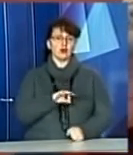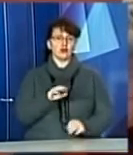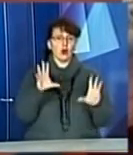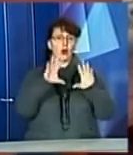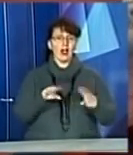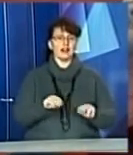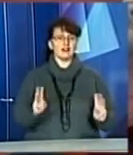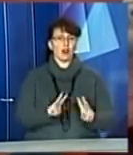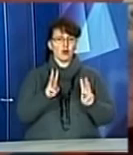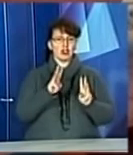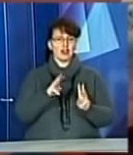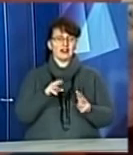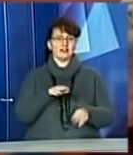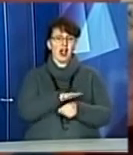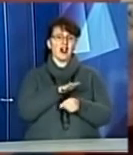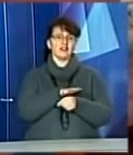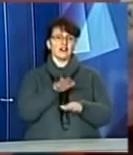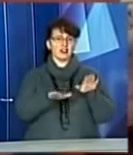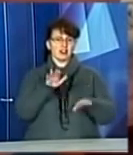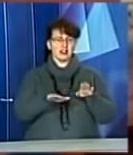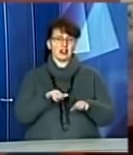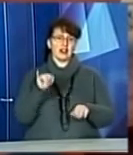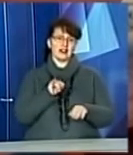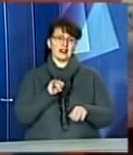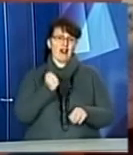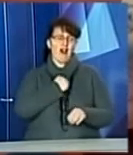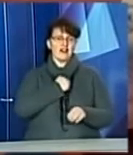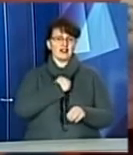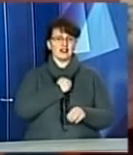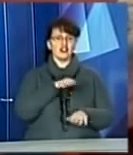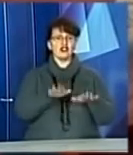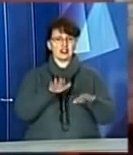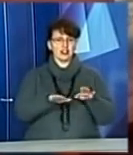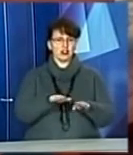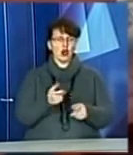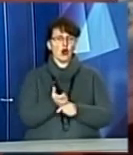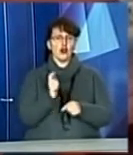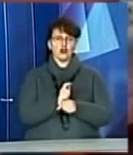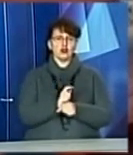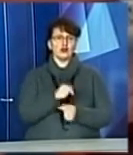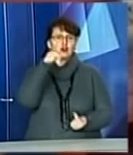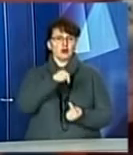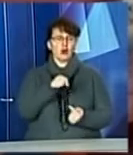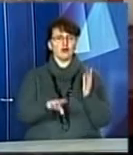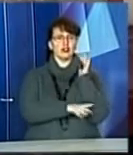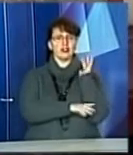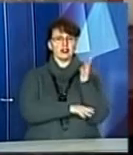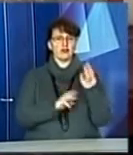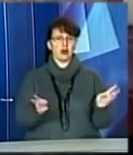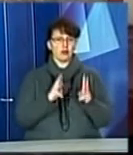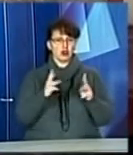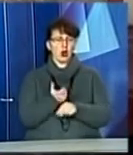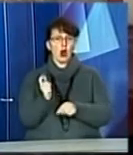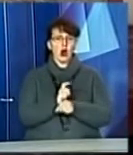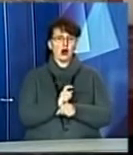пожежах на артилерійських складах та складах зберігання боєприпасів. Крім того, він дуже ефективний при лісових пожежах. Основними